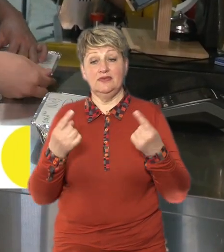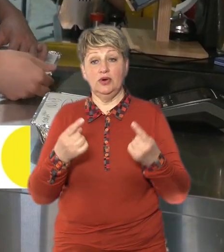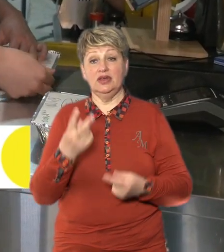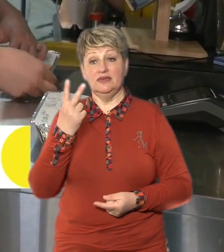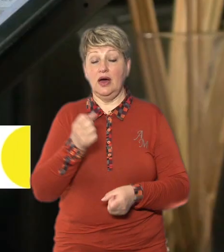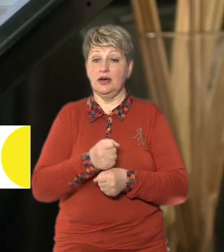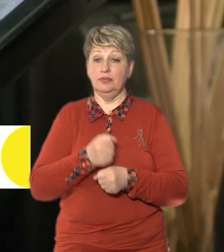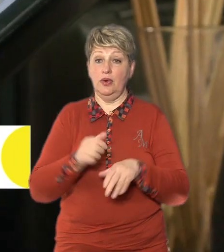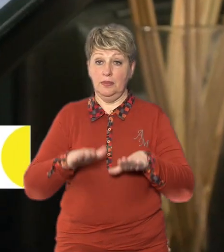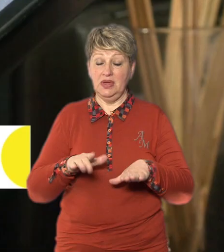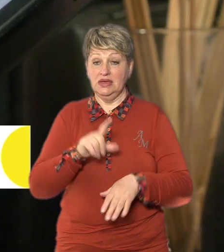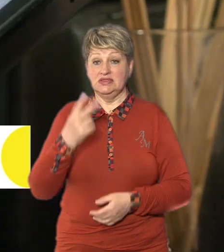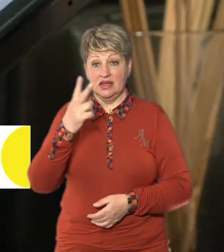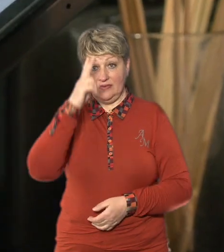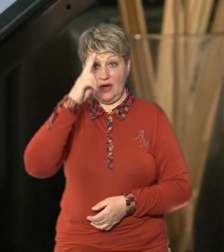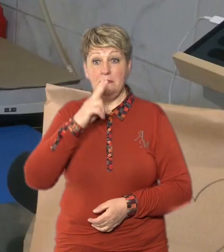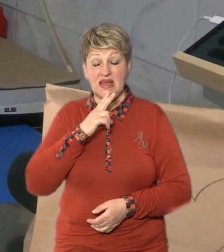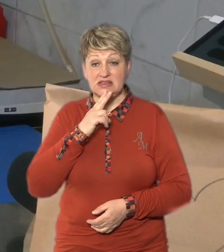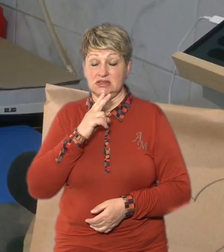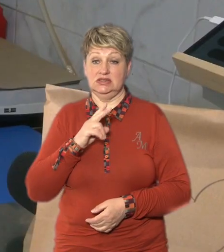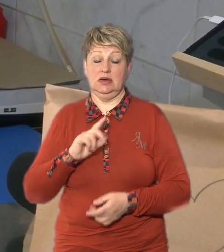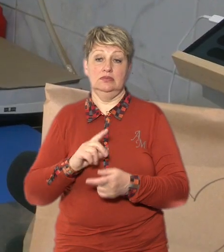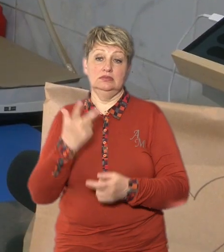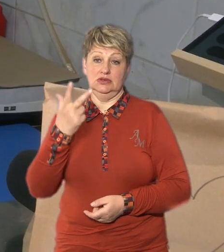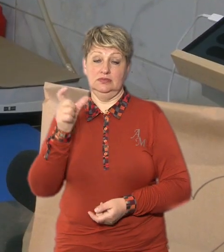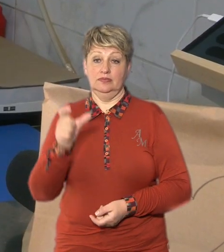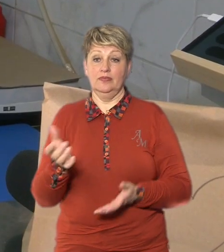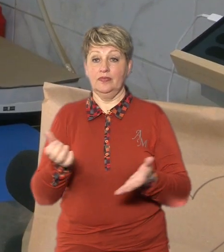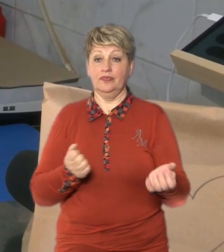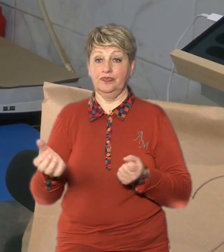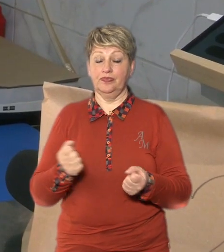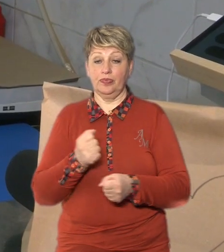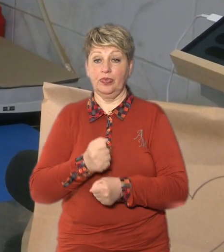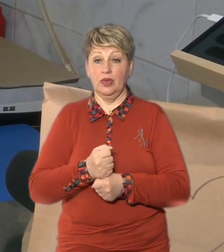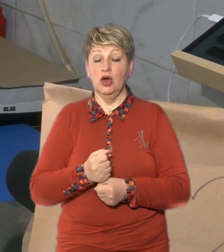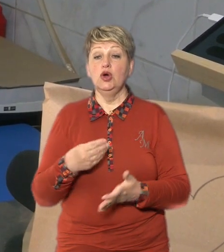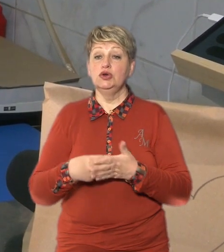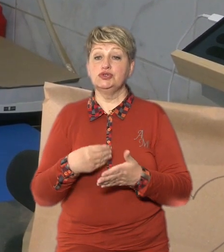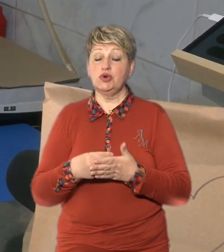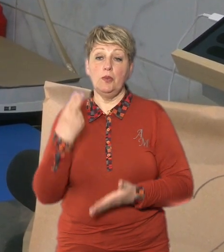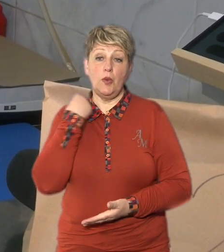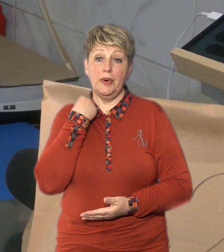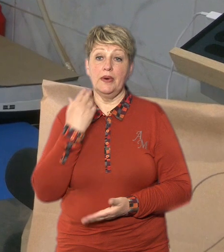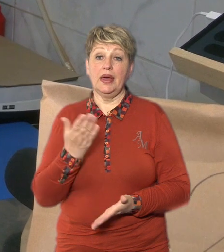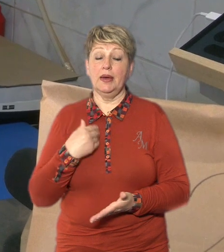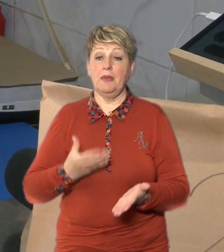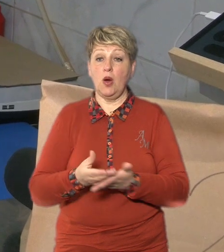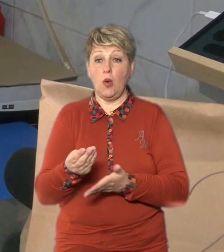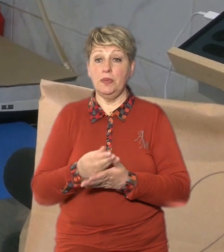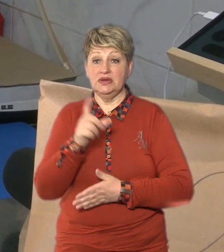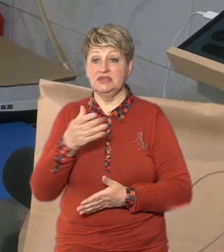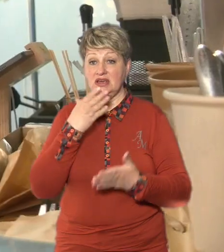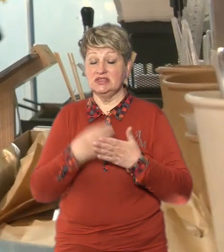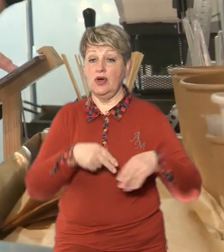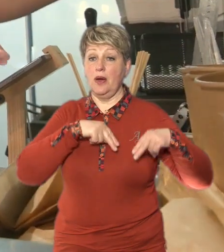жінка Та за два місяці роботи їх вже три Сумою податків, які ми сплачуємо за наших працівників, ми оплачуємо